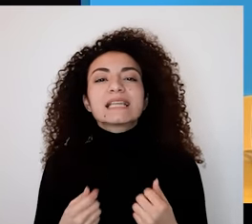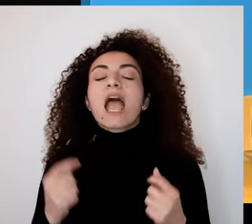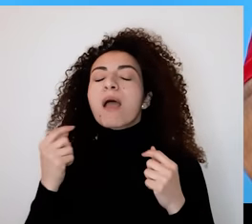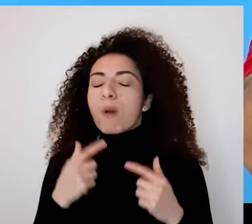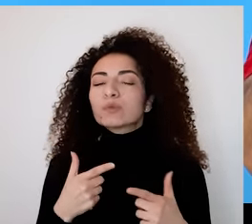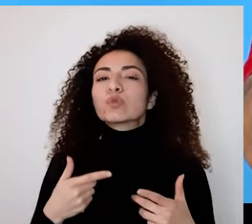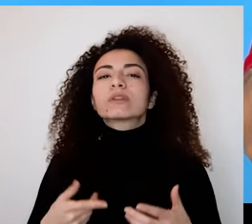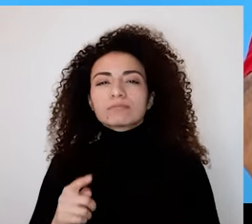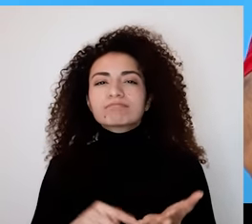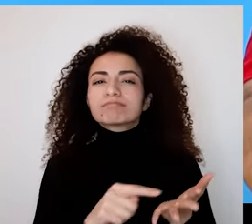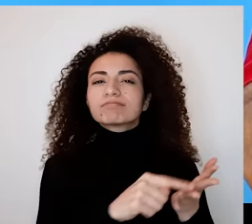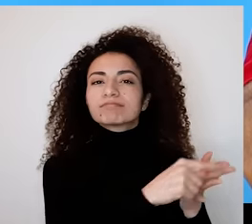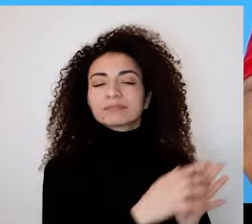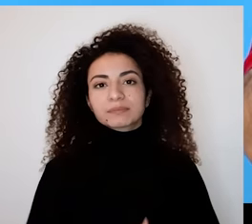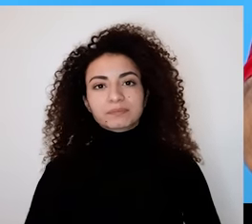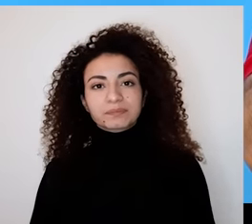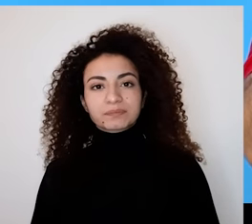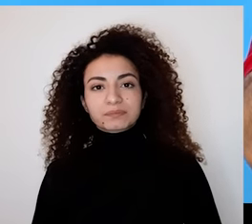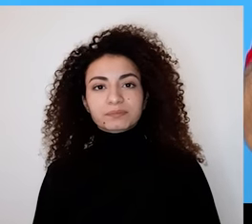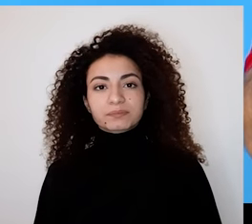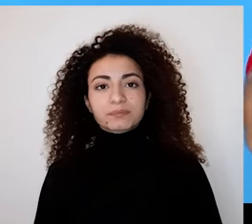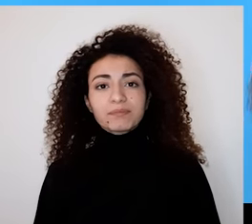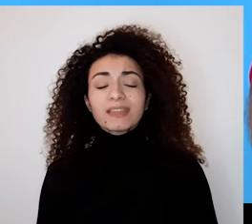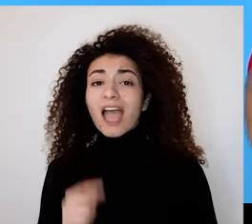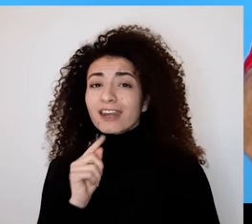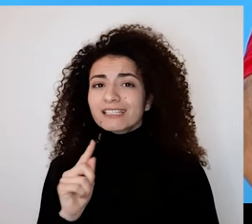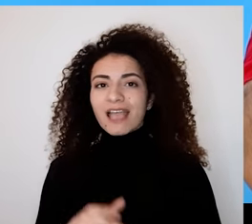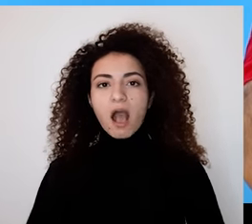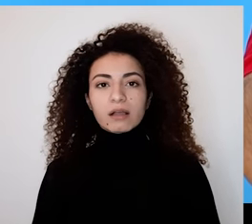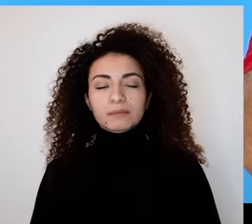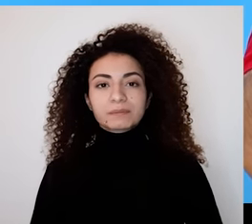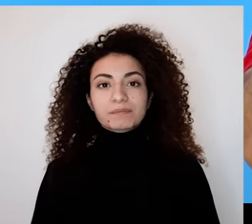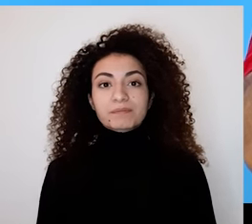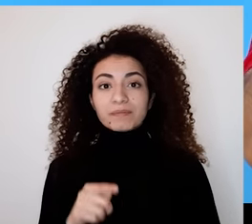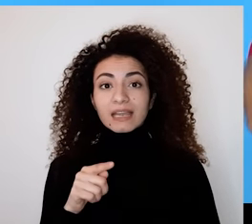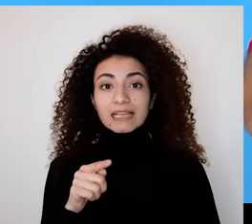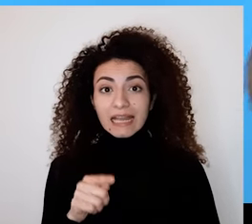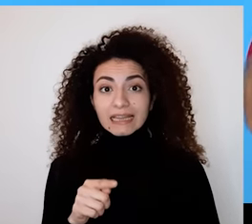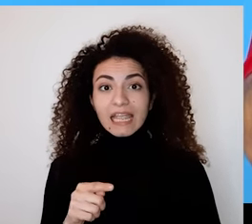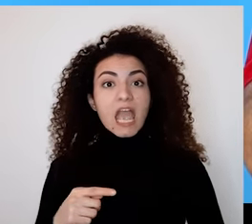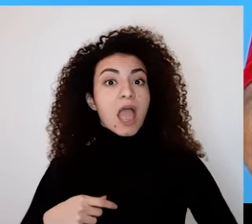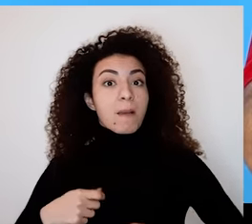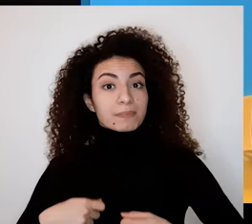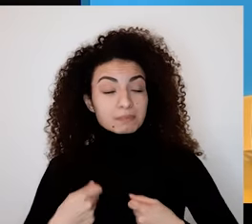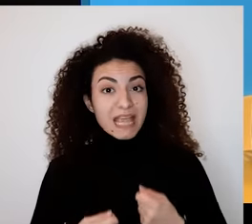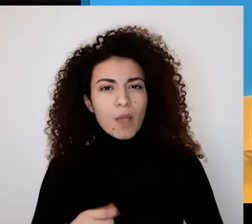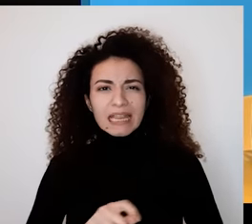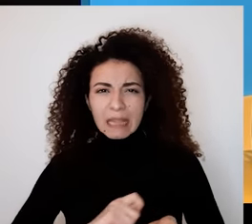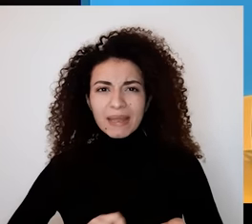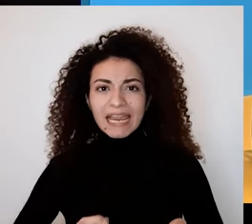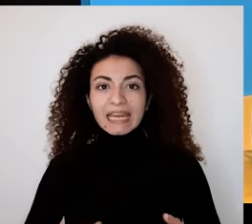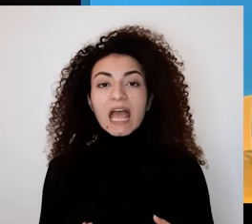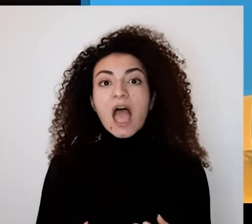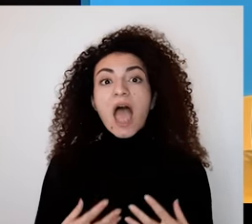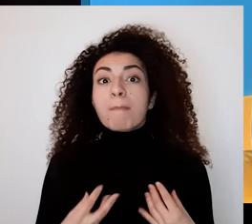تجاهها؟ نصيحة لتسهيل الأمر هي أنه تقترن ممارسة الإمتنين بنشاط آخر من حياتك اللومية مثلاً